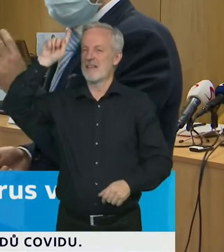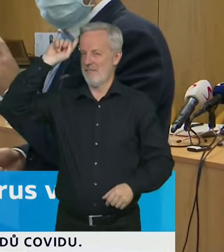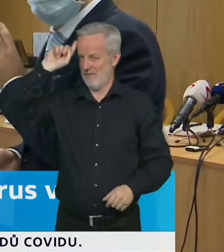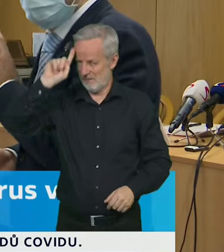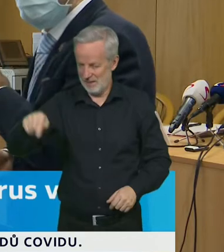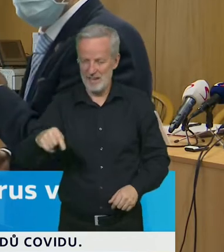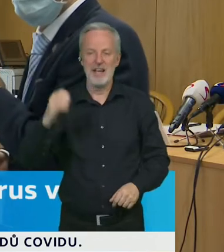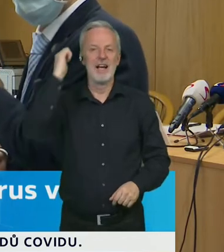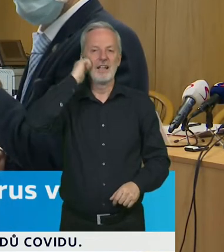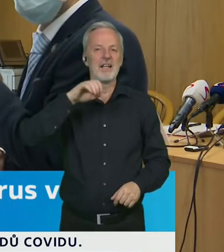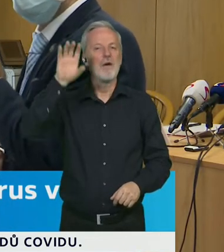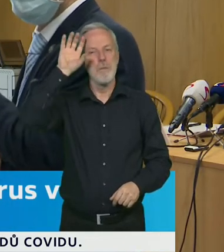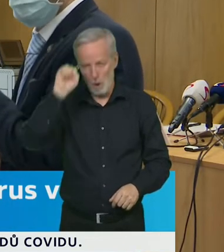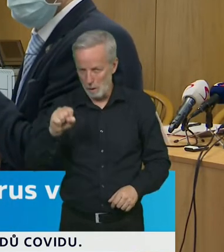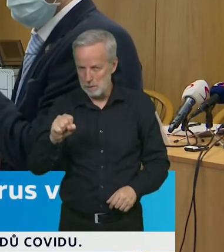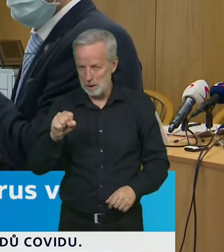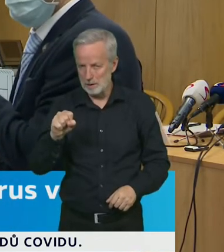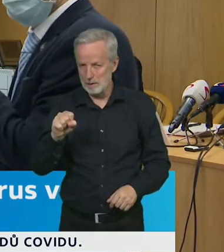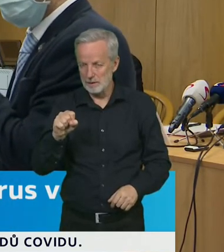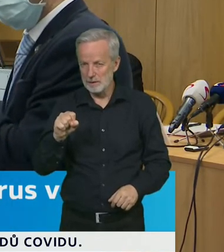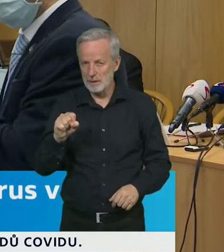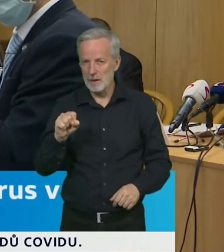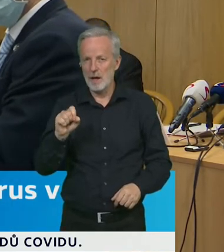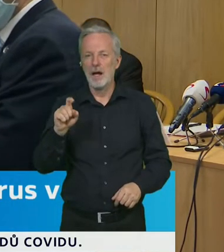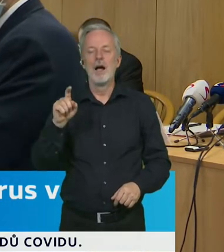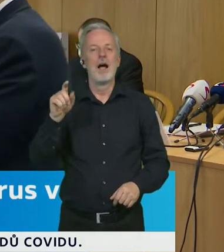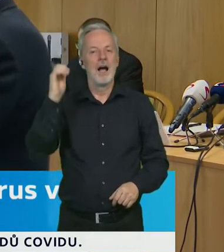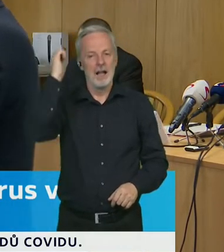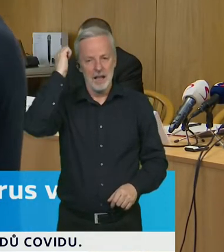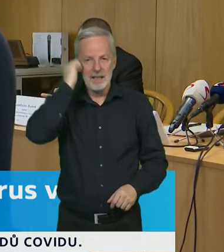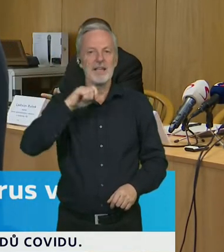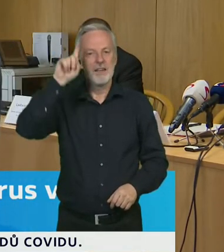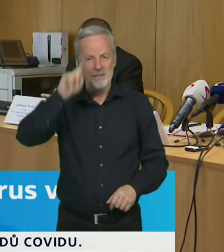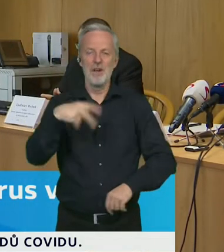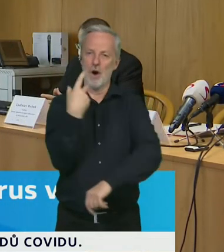míry zodpovědní, protože víme, že očkování je potřeba.